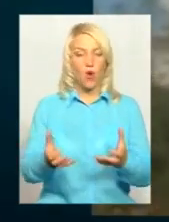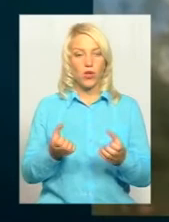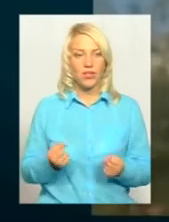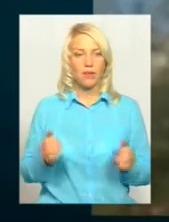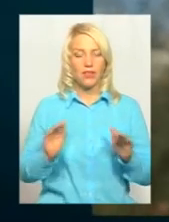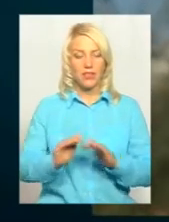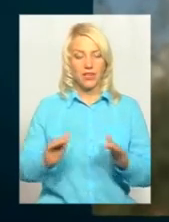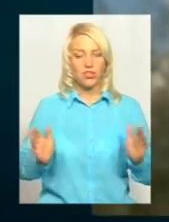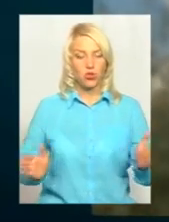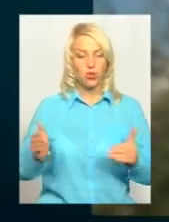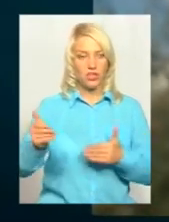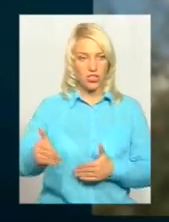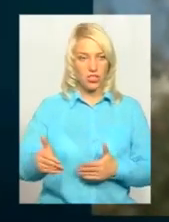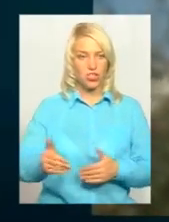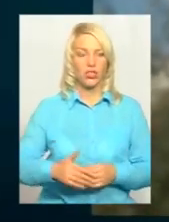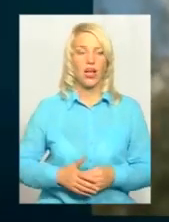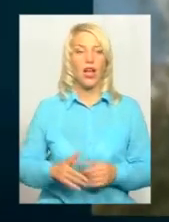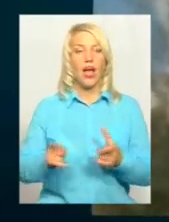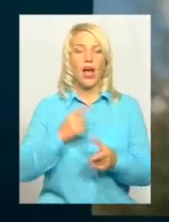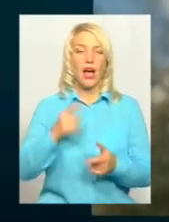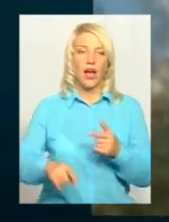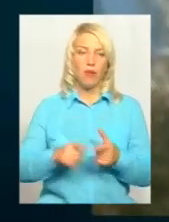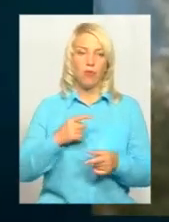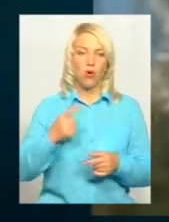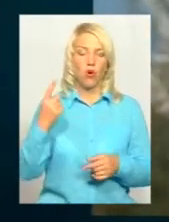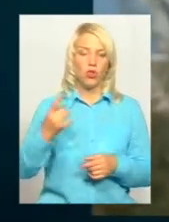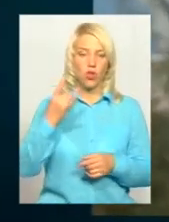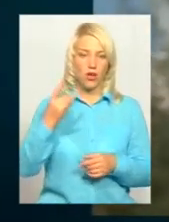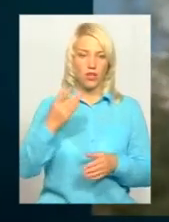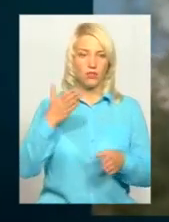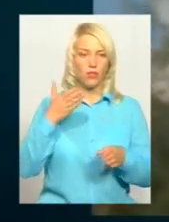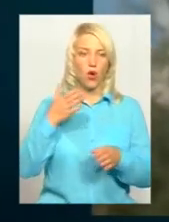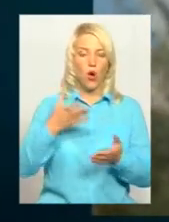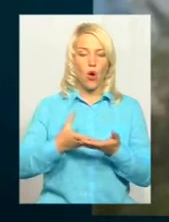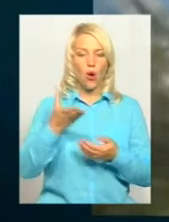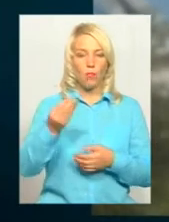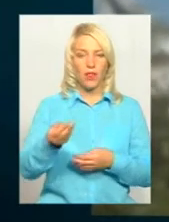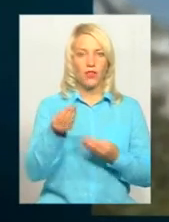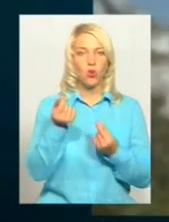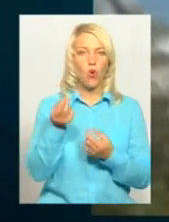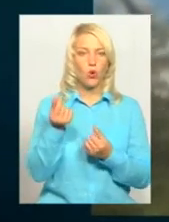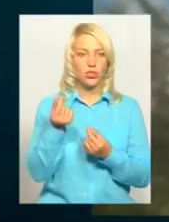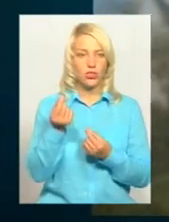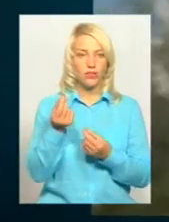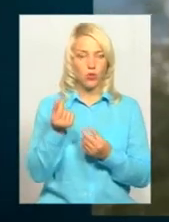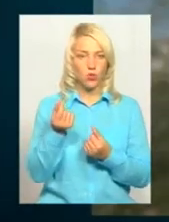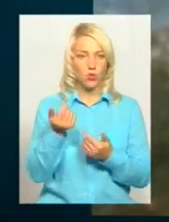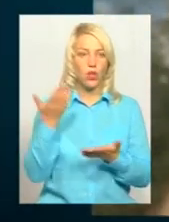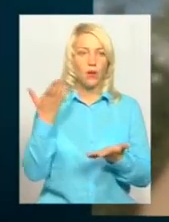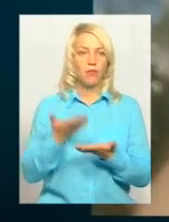ящика або одноразову оплату готівкою приблизно в